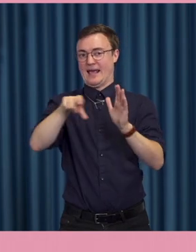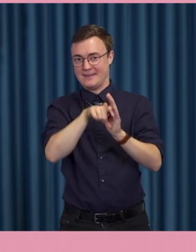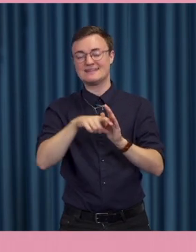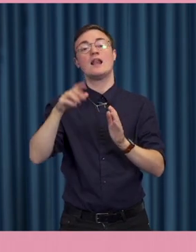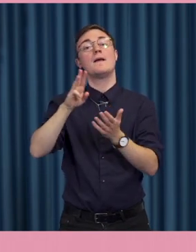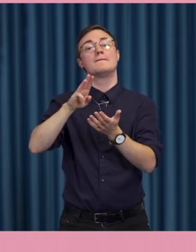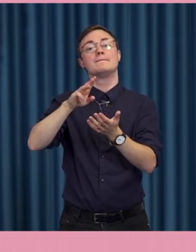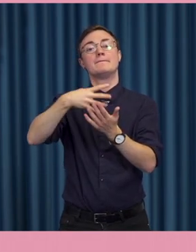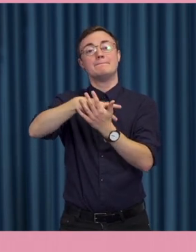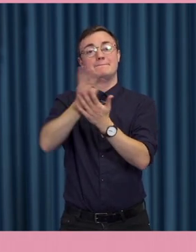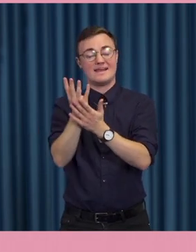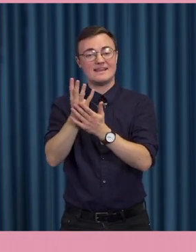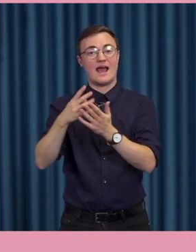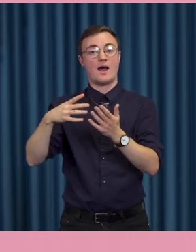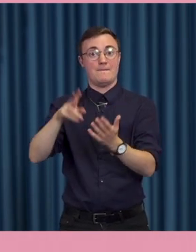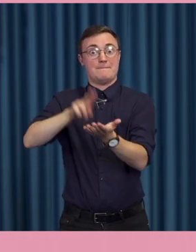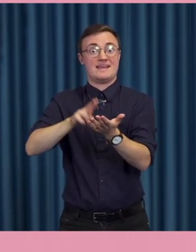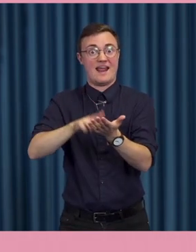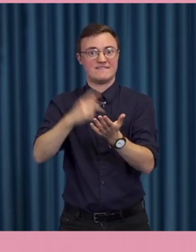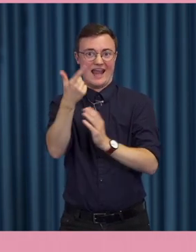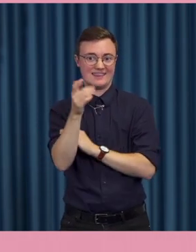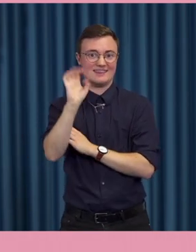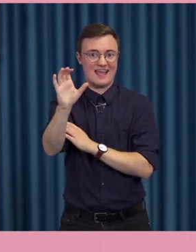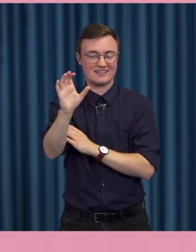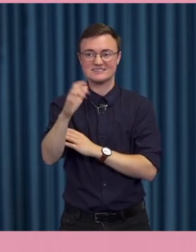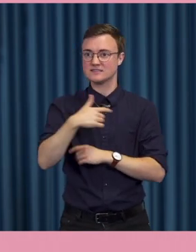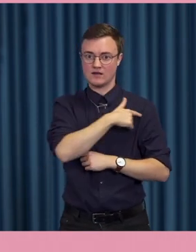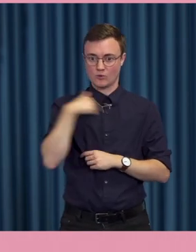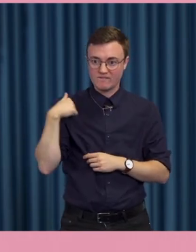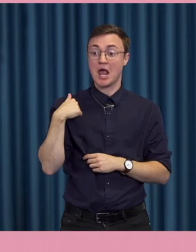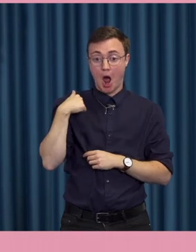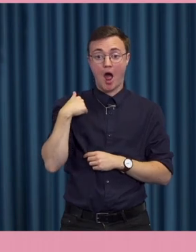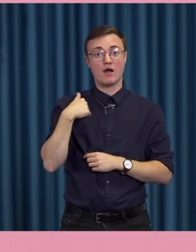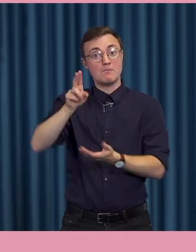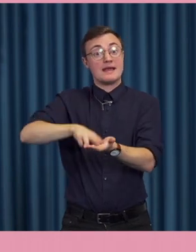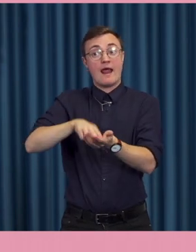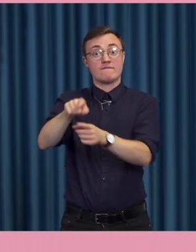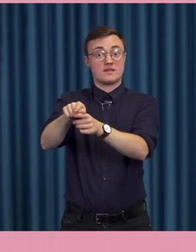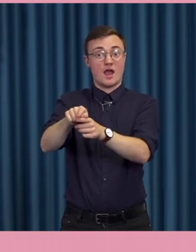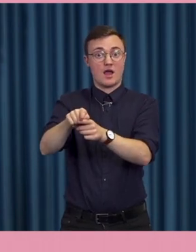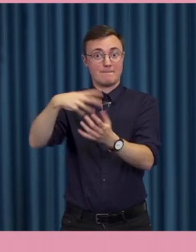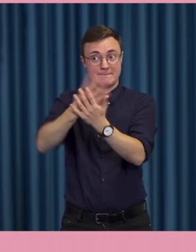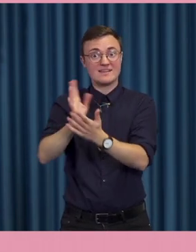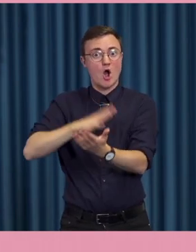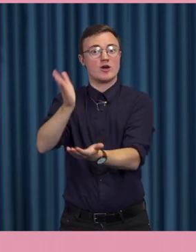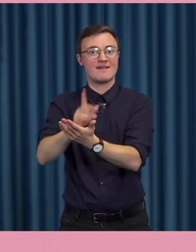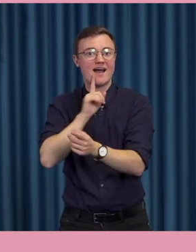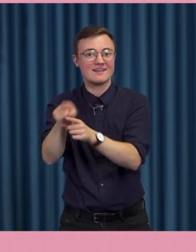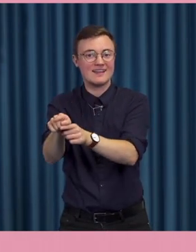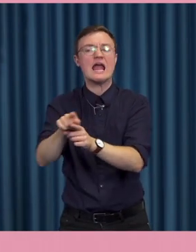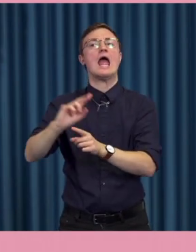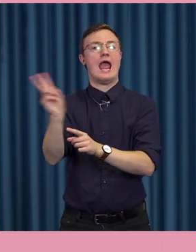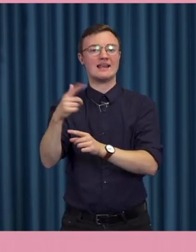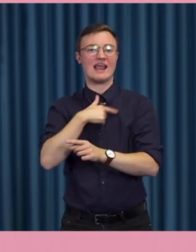så tenderar vi ännu mer till att dela och tro på det vi läser. Eller i värsta fall så hamnar vi i en situation där vi misstror